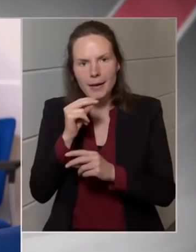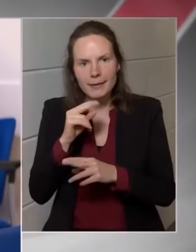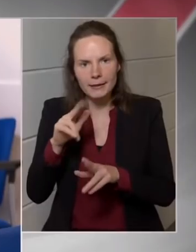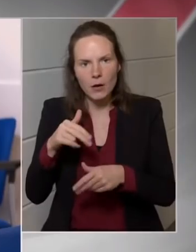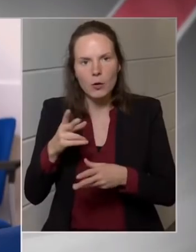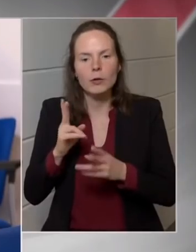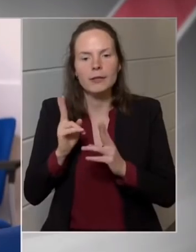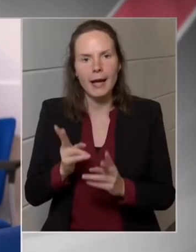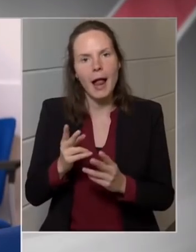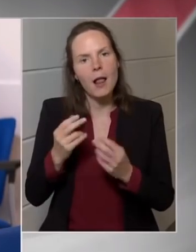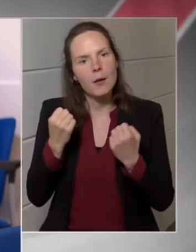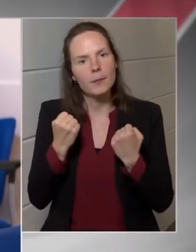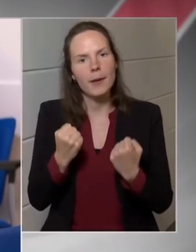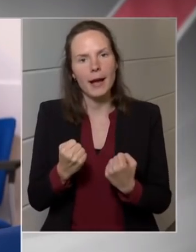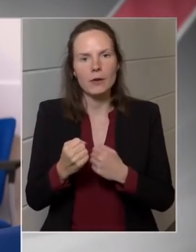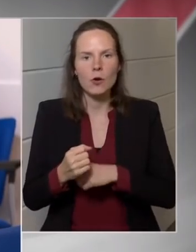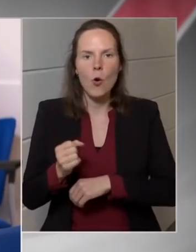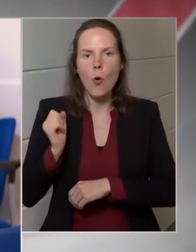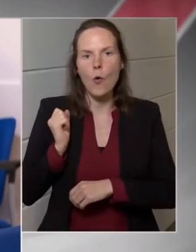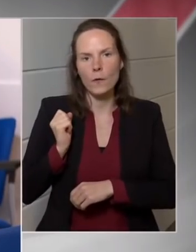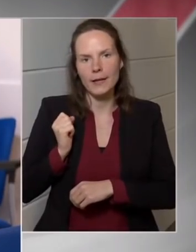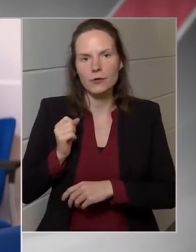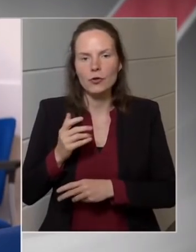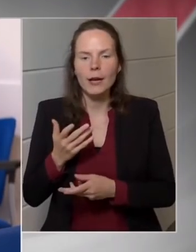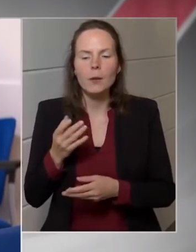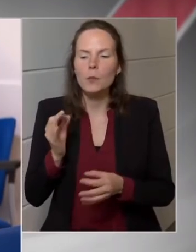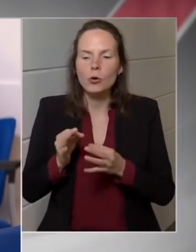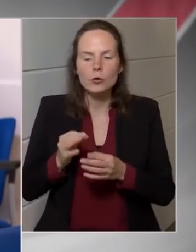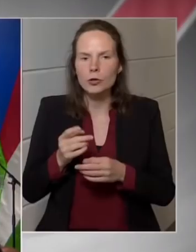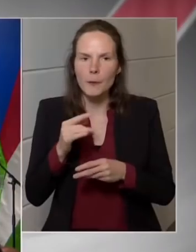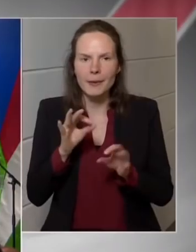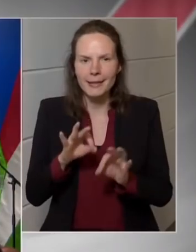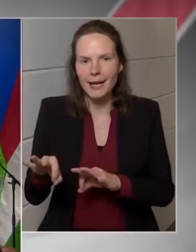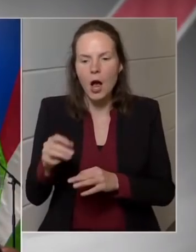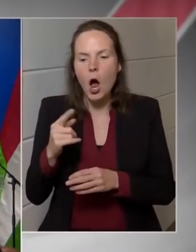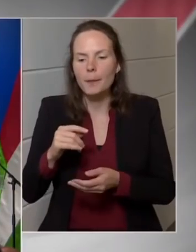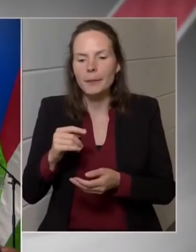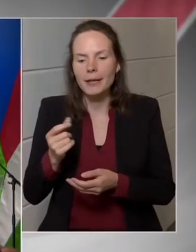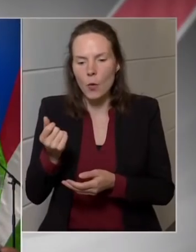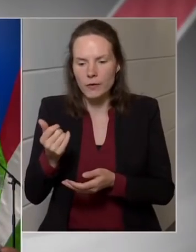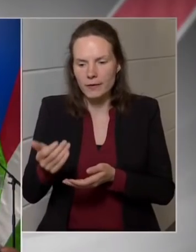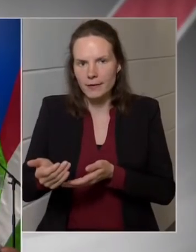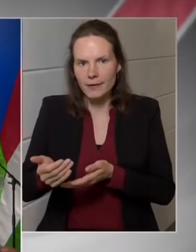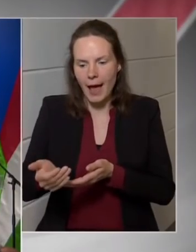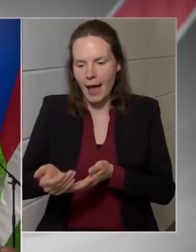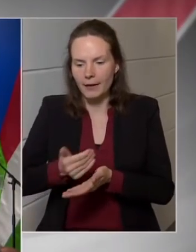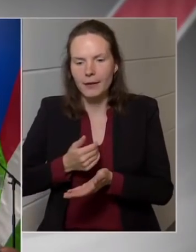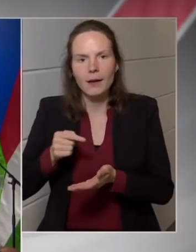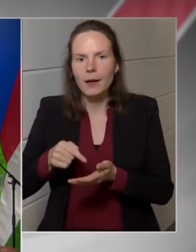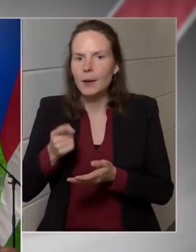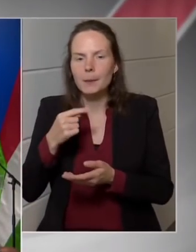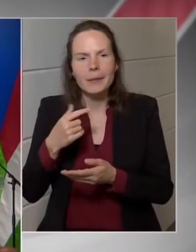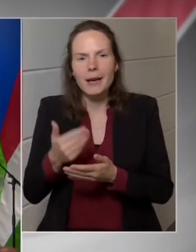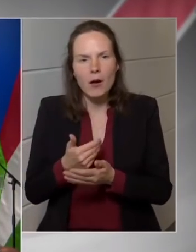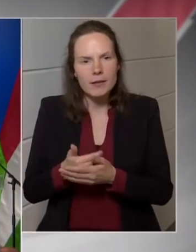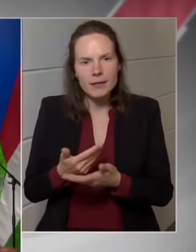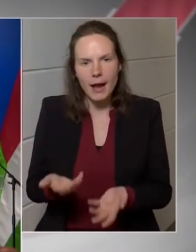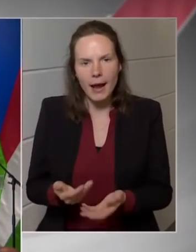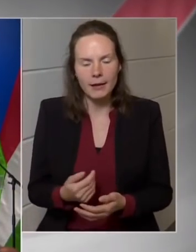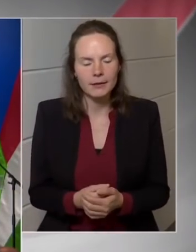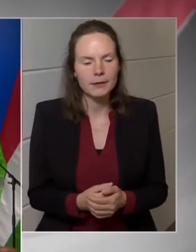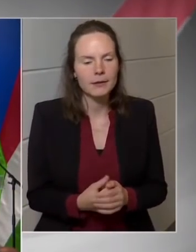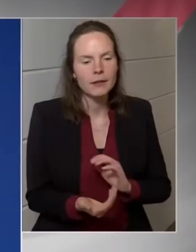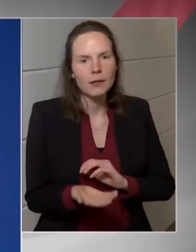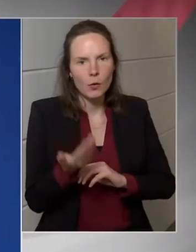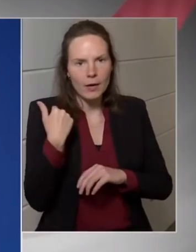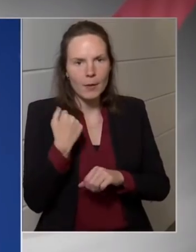honvédséget. Hogy ez pontosan milyen intézkedéseket jelent, az alapba befolyt összegeket, mire használnák fel? Én korábban ezt már a